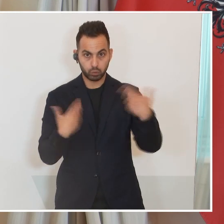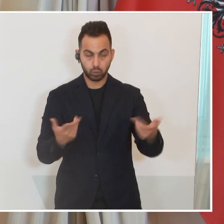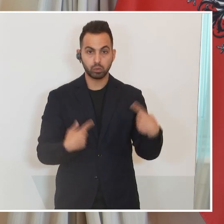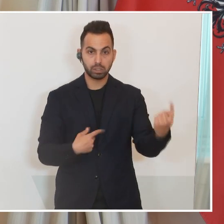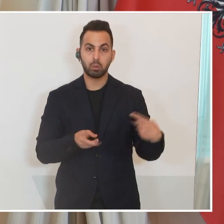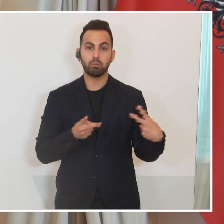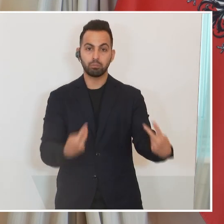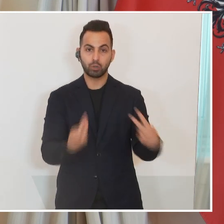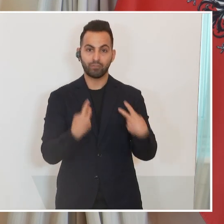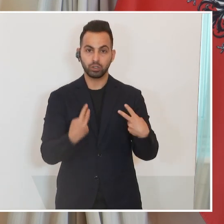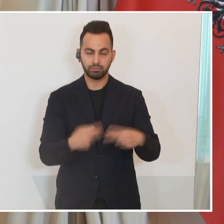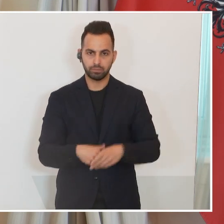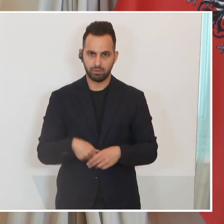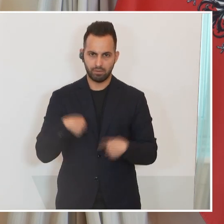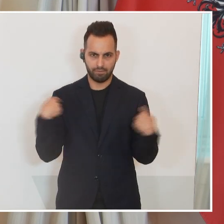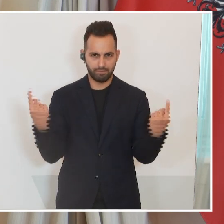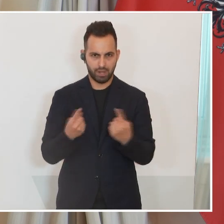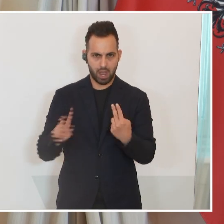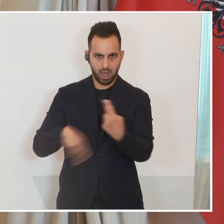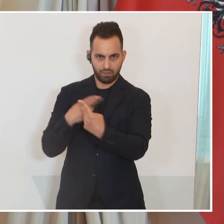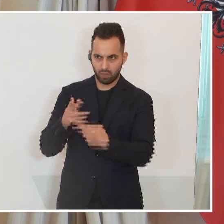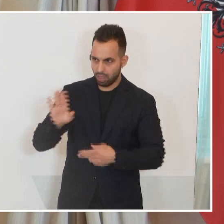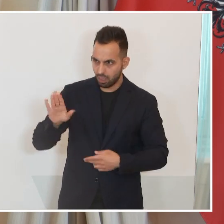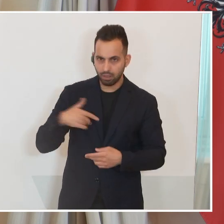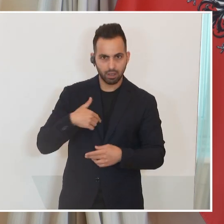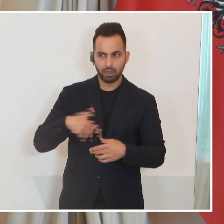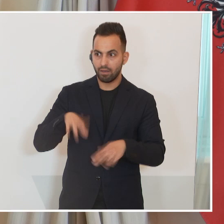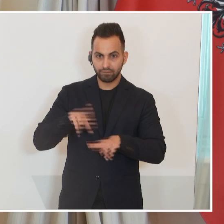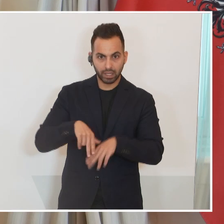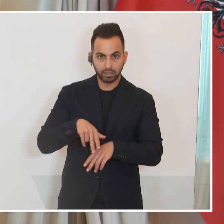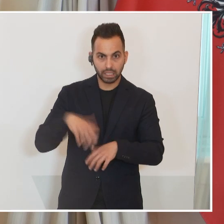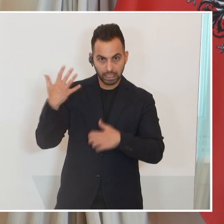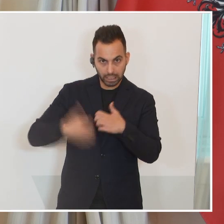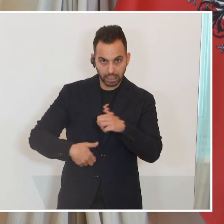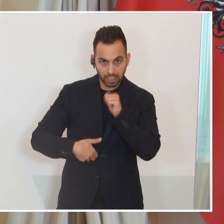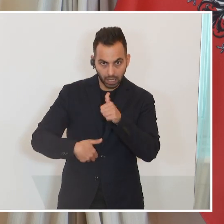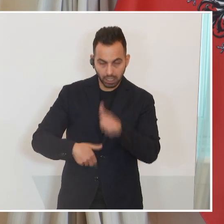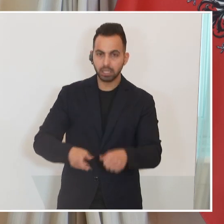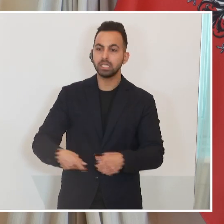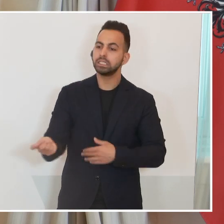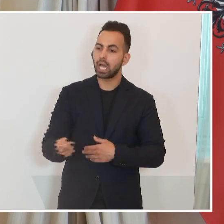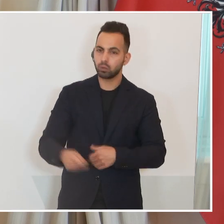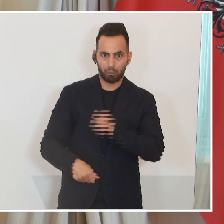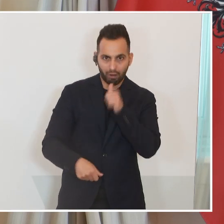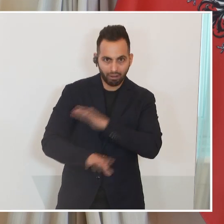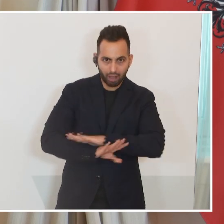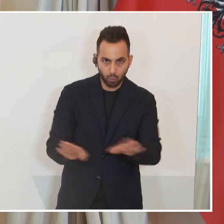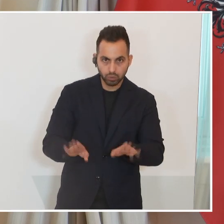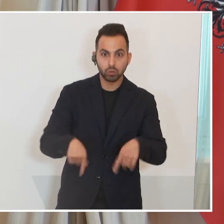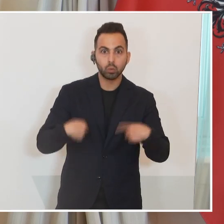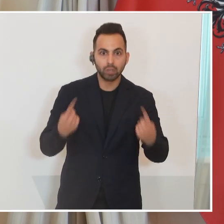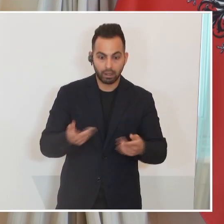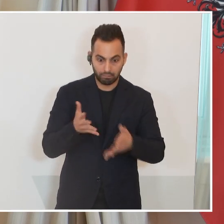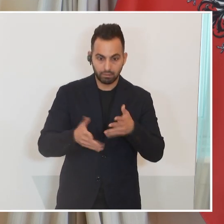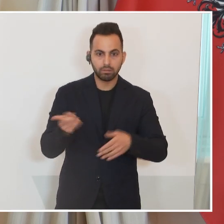Ich habe Ihnen darauf hingewiesen, dass es keine Sanktionen gäbe, wenn es den Krieg nicht gäbe. Und dann beginnt seine Kriegslogik